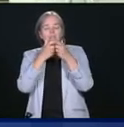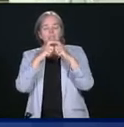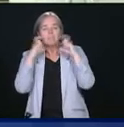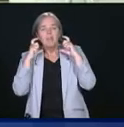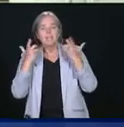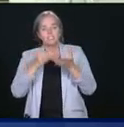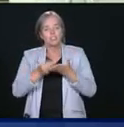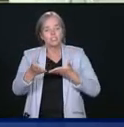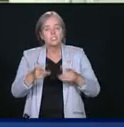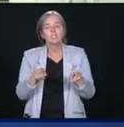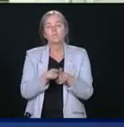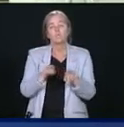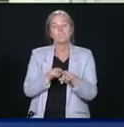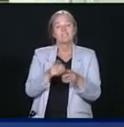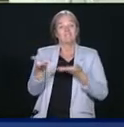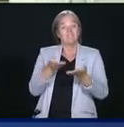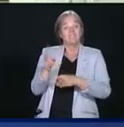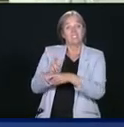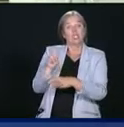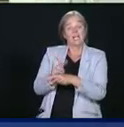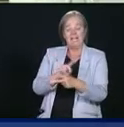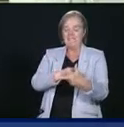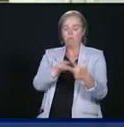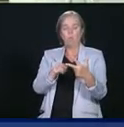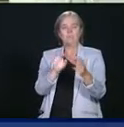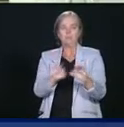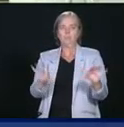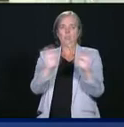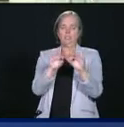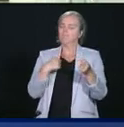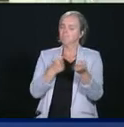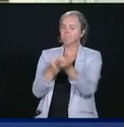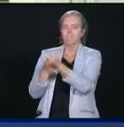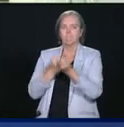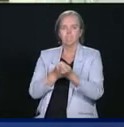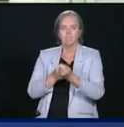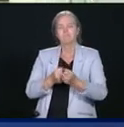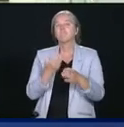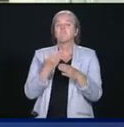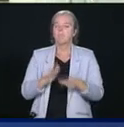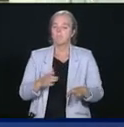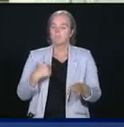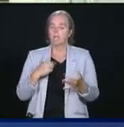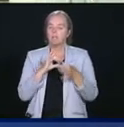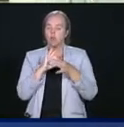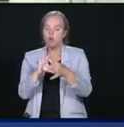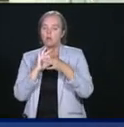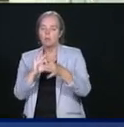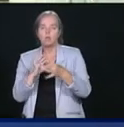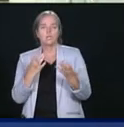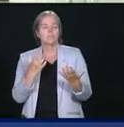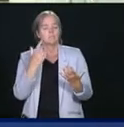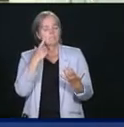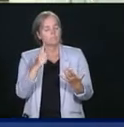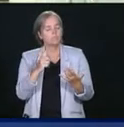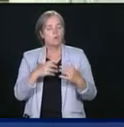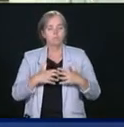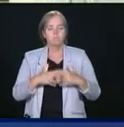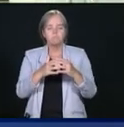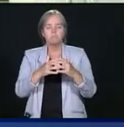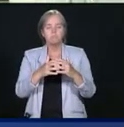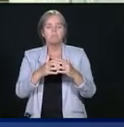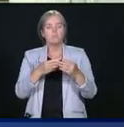enjeux comme les services de garde. On est prêts à travailler ensemble pour assurer la relance en toute sécurité.